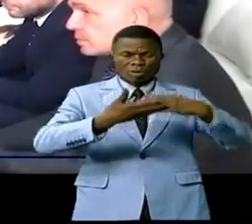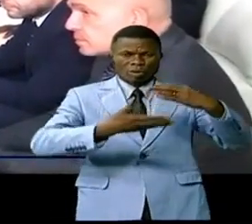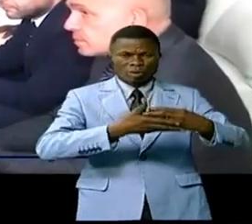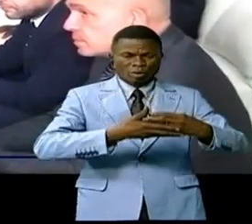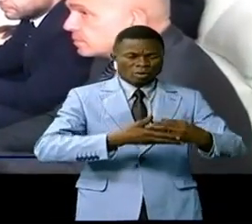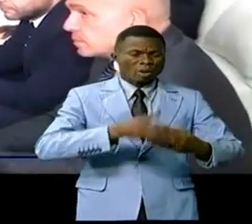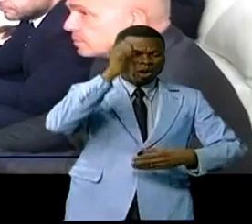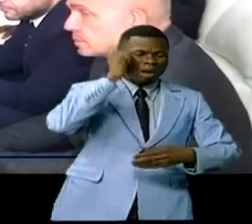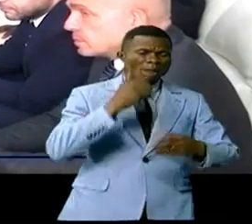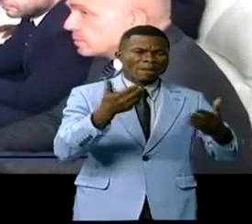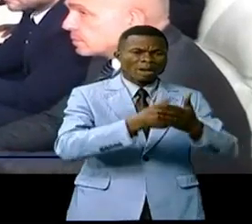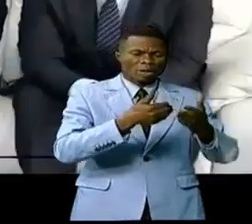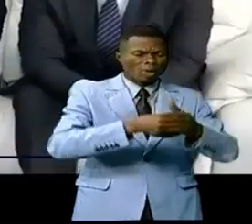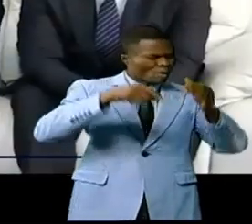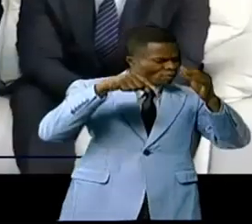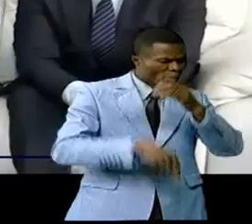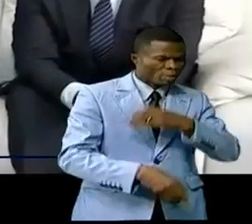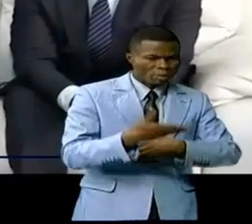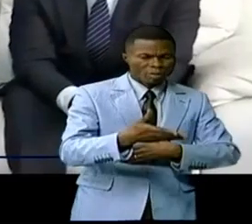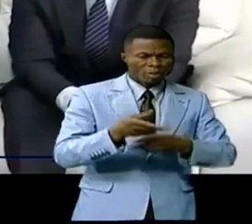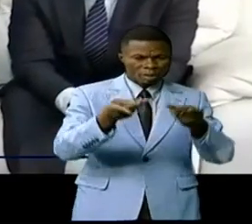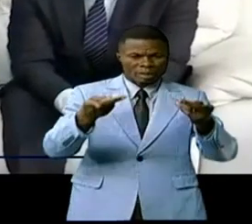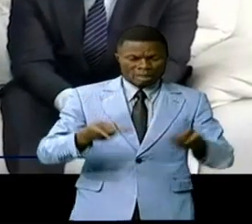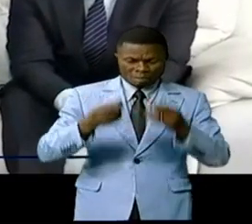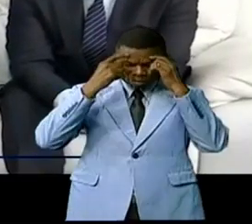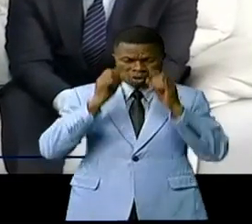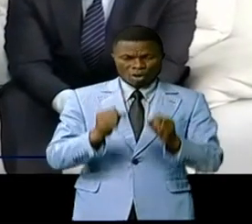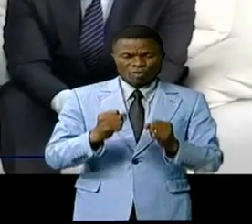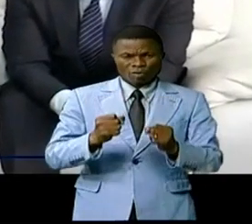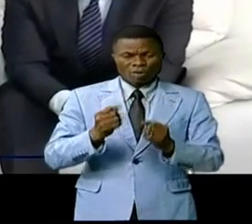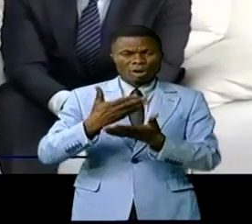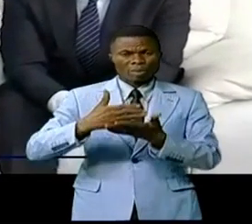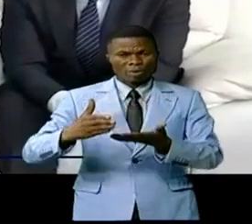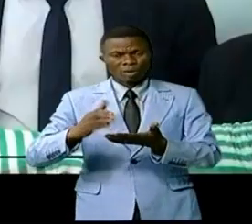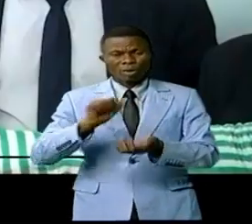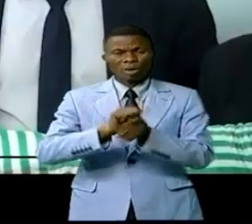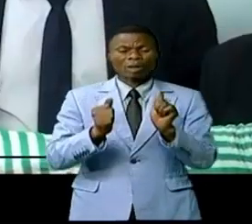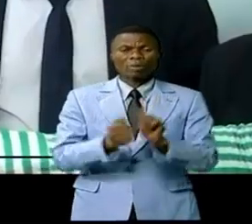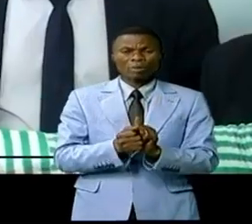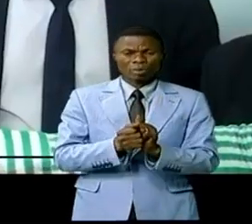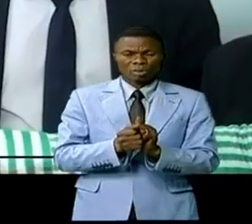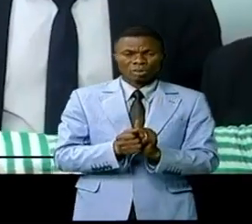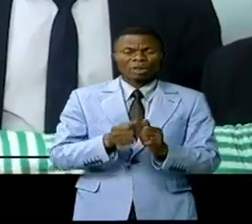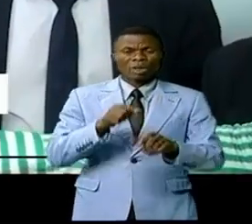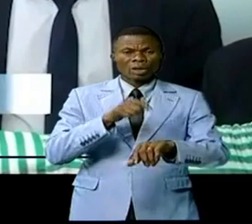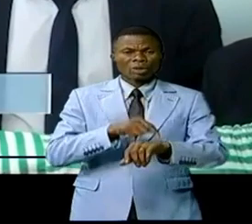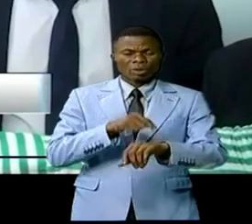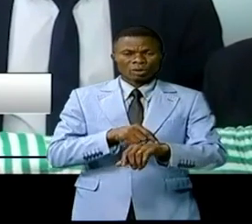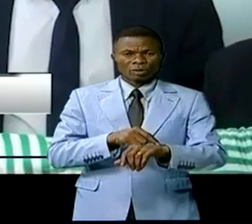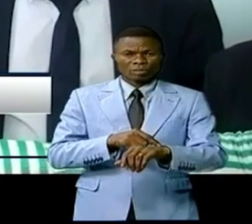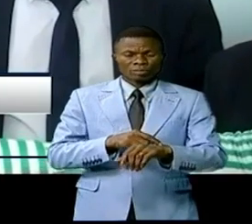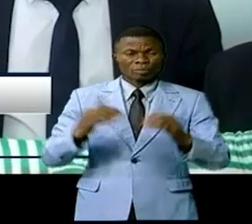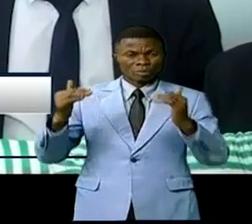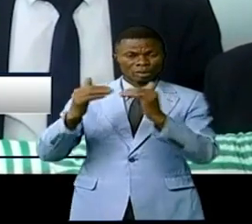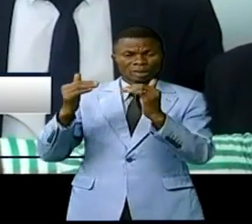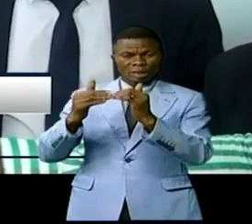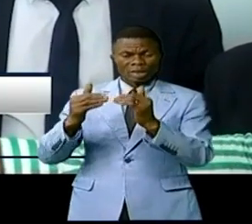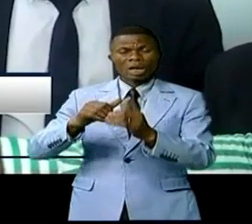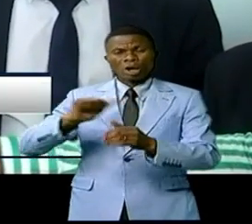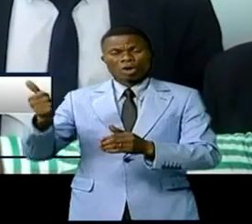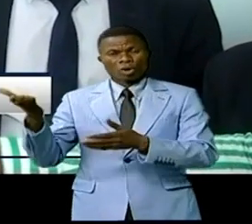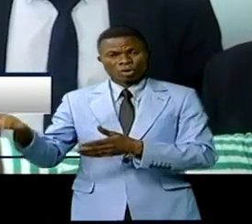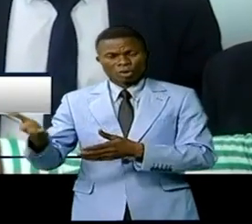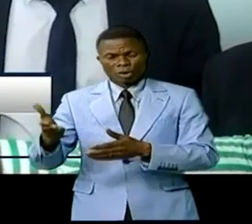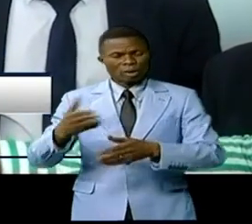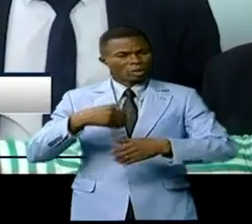port. Nous sommes dans une zone pratiquement décisive par rapport aux enjeux qui sont de l'heure. La concurrence est là et nous n'avons pas